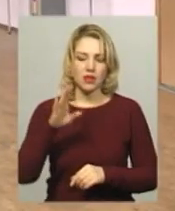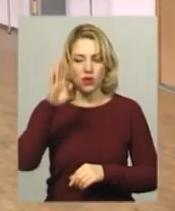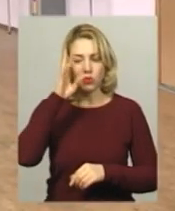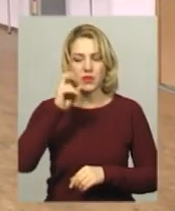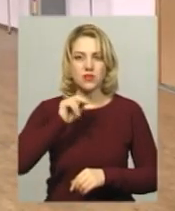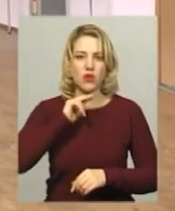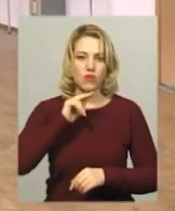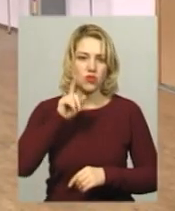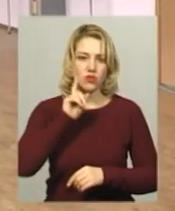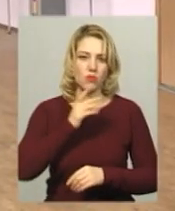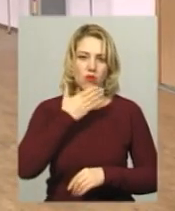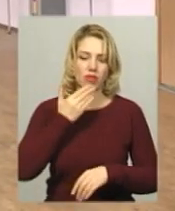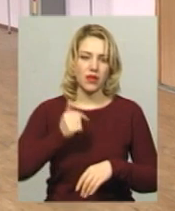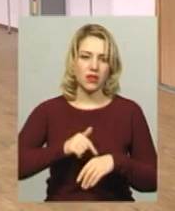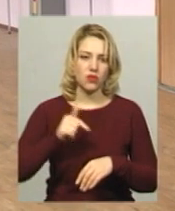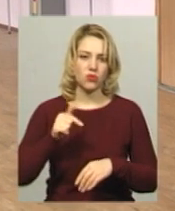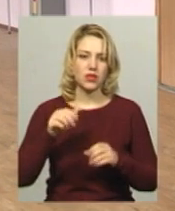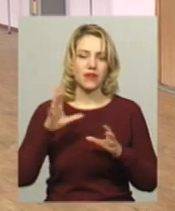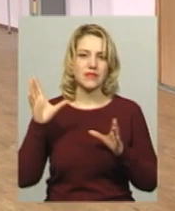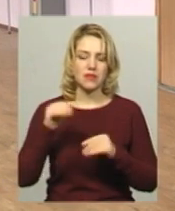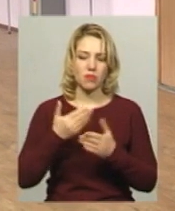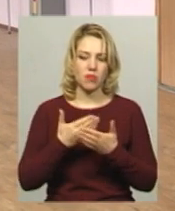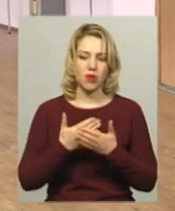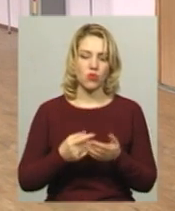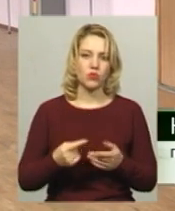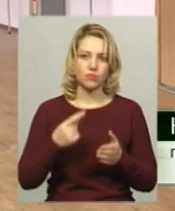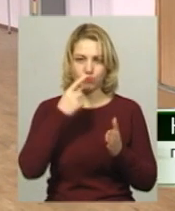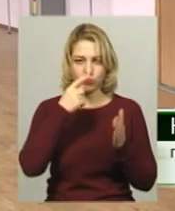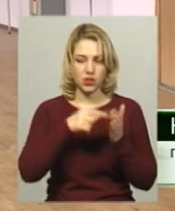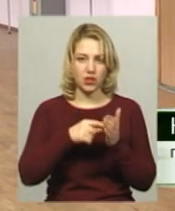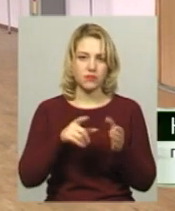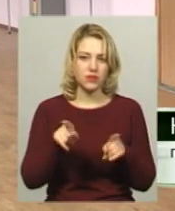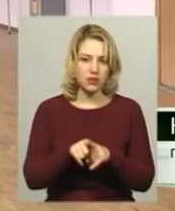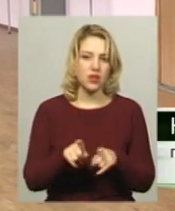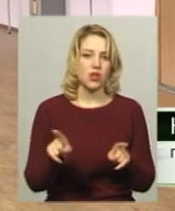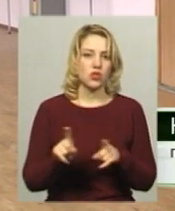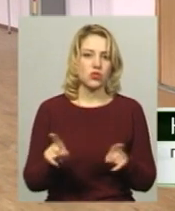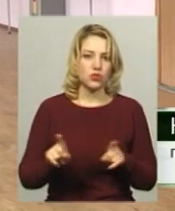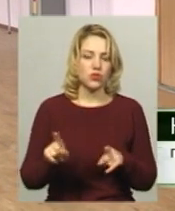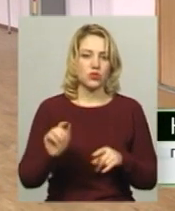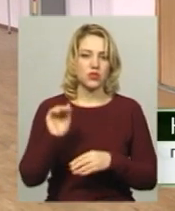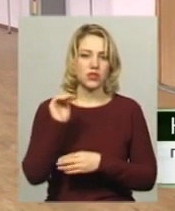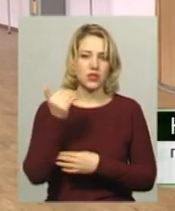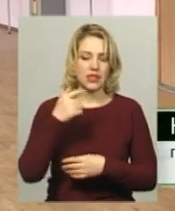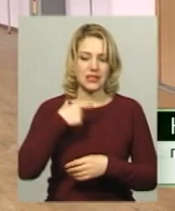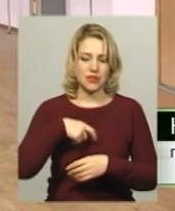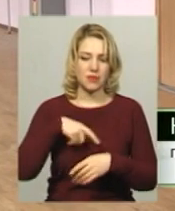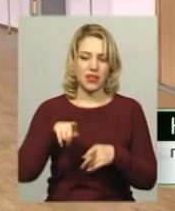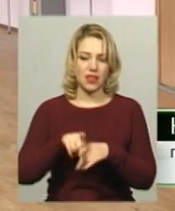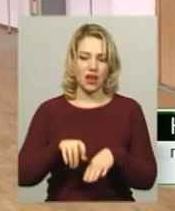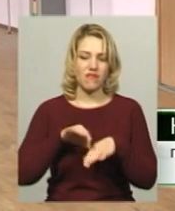зауваження поки не реагує. Все воно, мабуть, збігається в одну точку, що дитина веде себе так